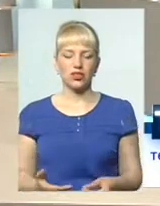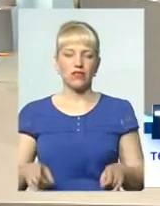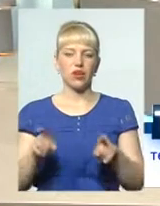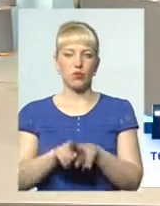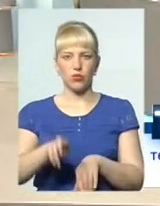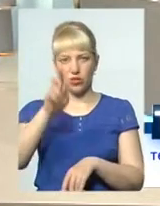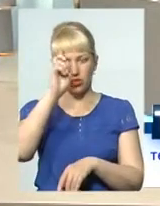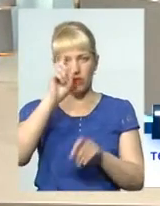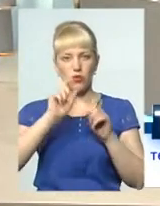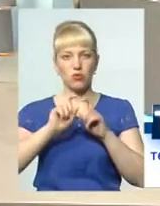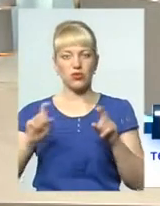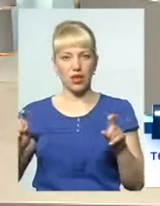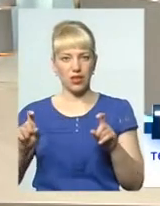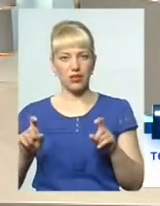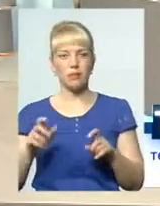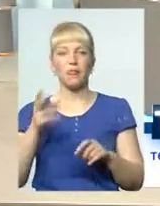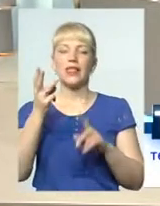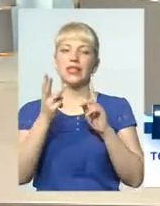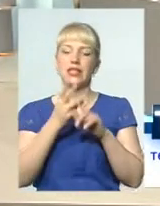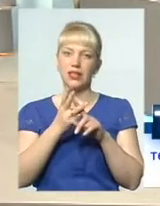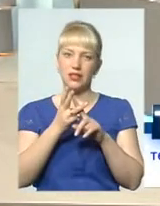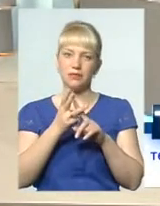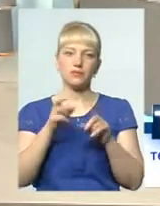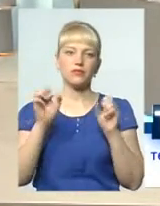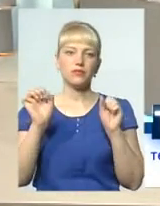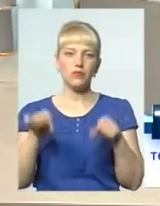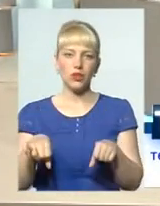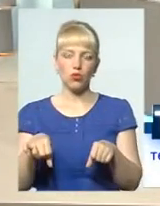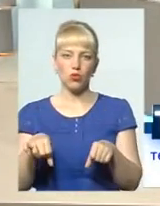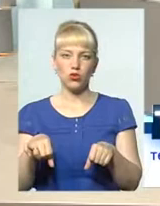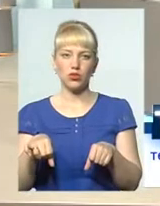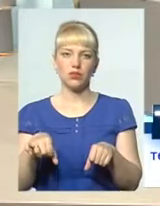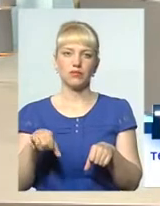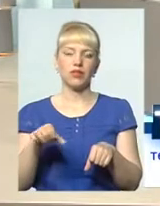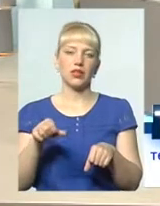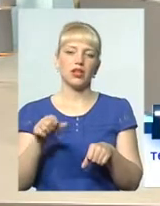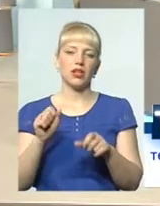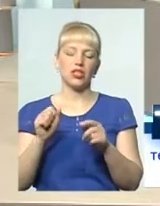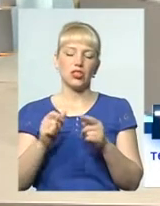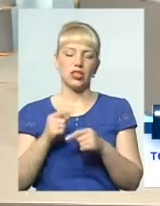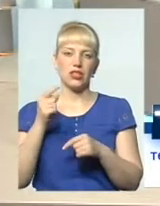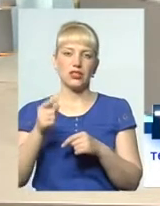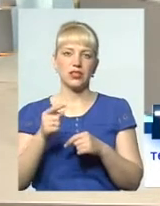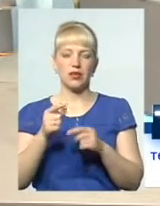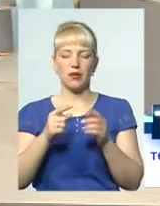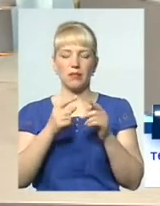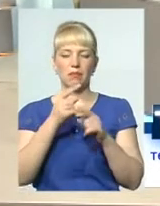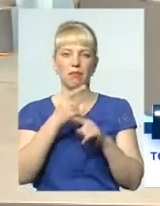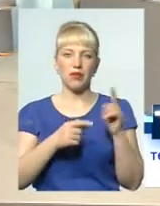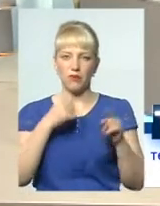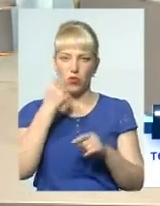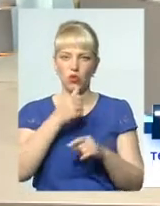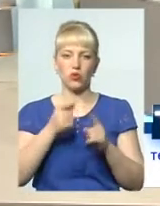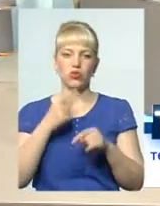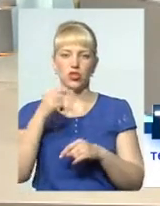державному закладі. Треті можуть, можливо, через півроку, через рік, справді повернутися